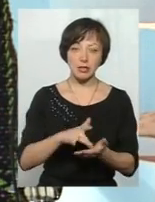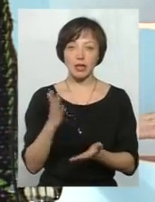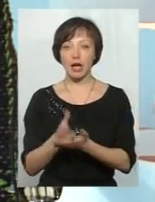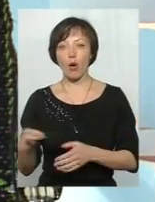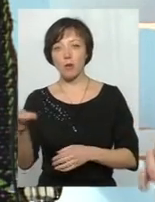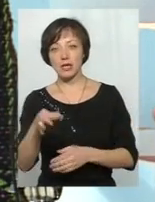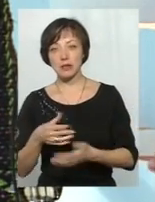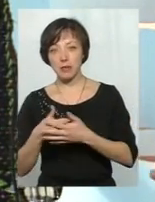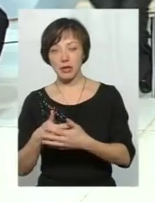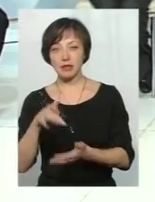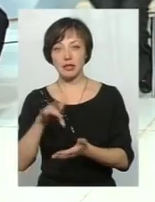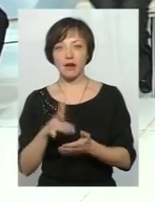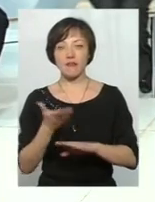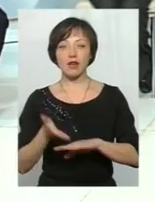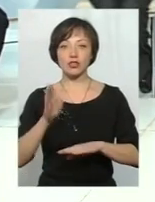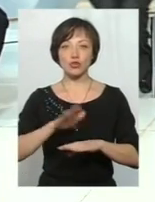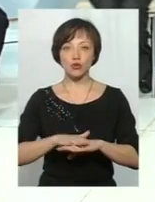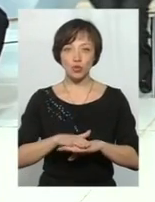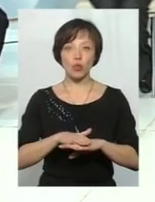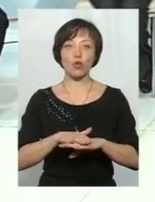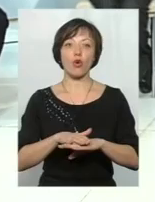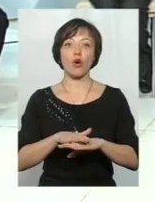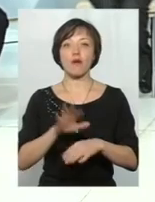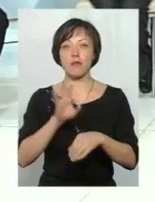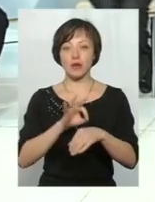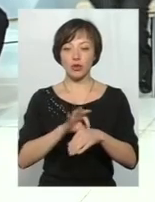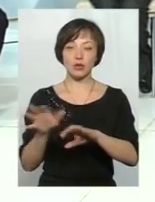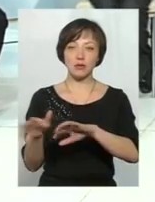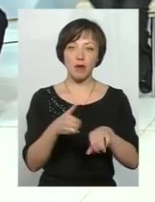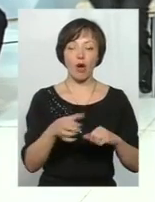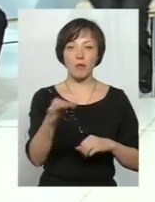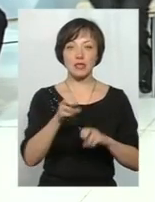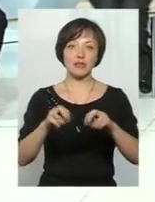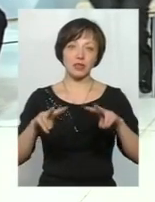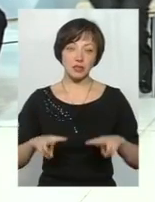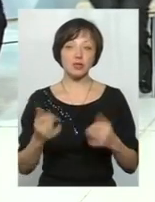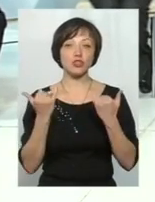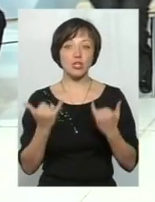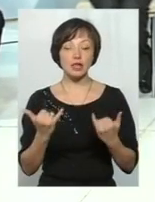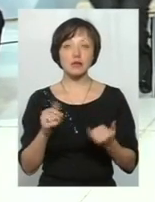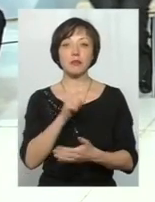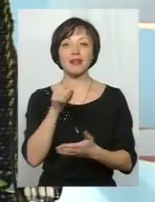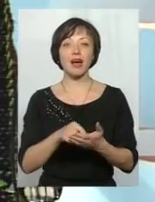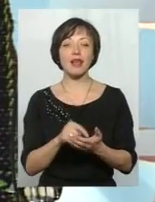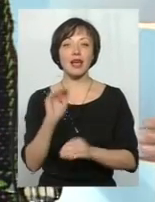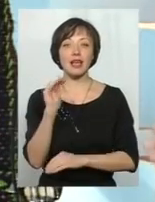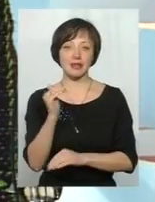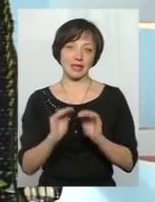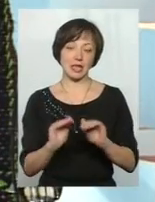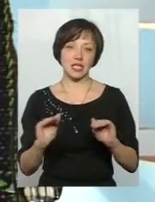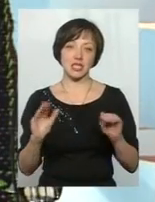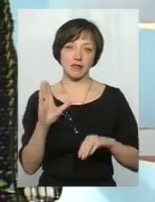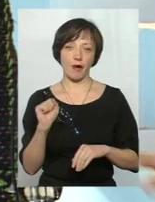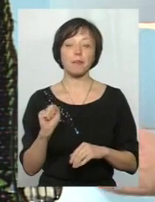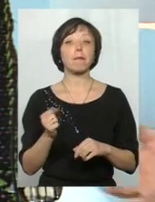обласний, саму важку екстрагенітальну патологію забрали, там обласні фахівці, тому на час є питання дитинства. І